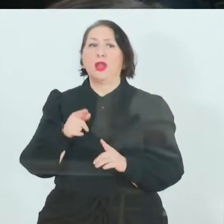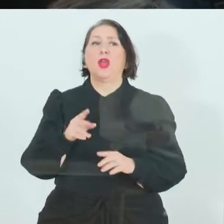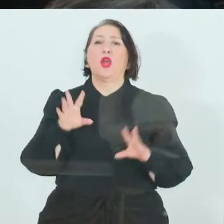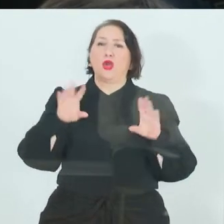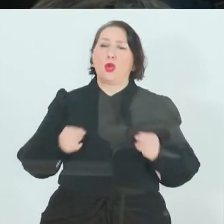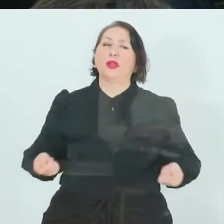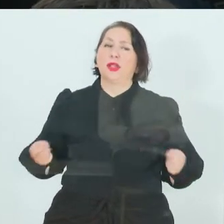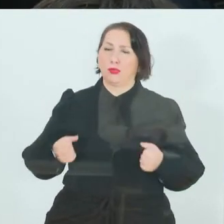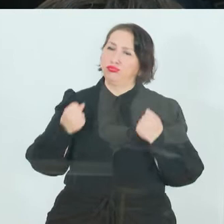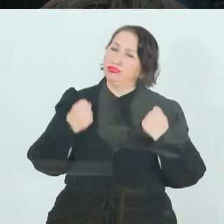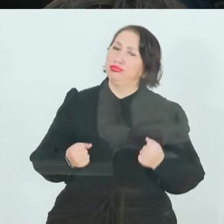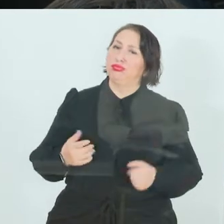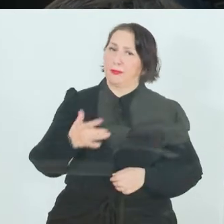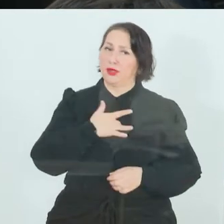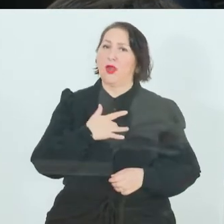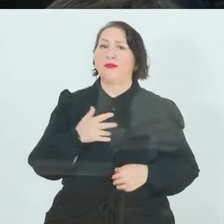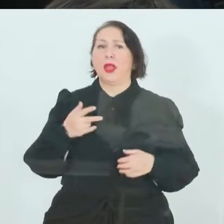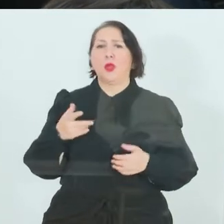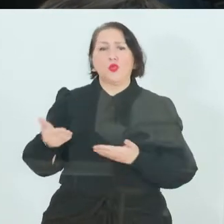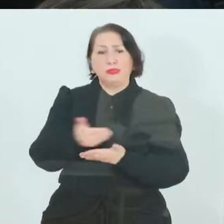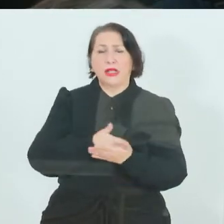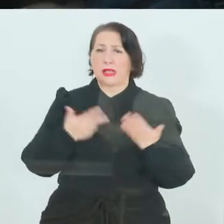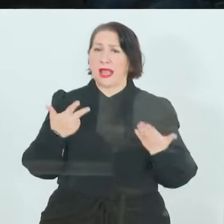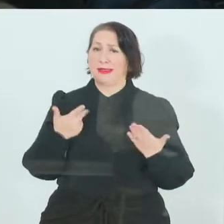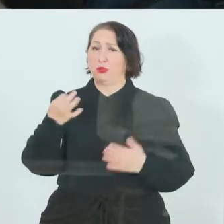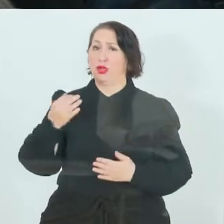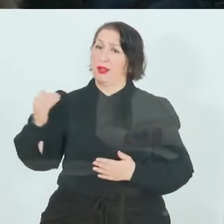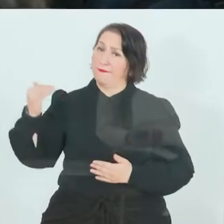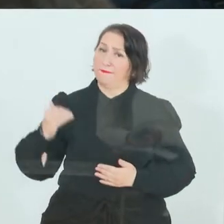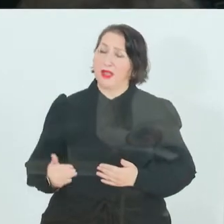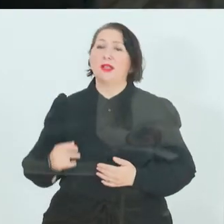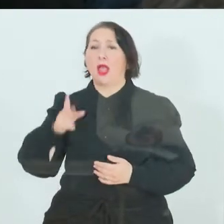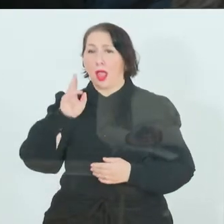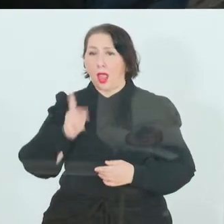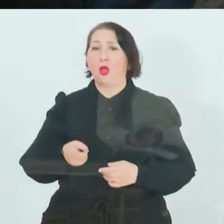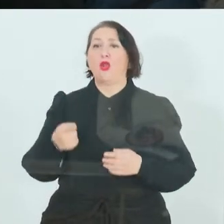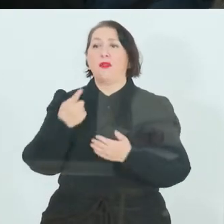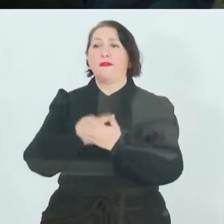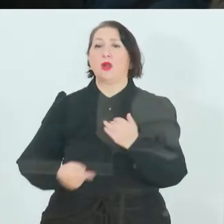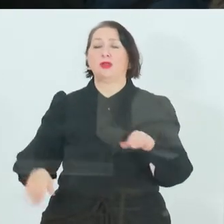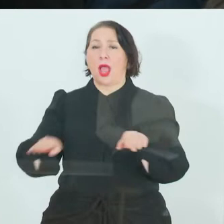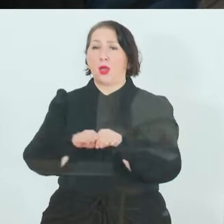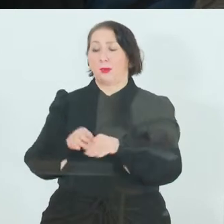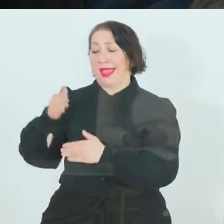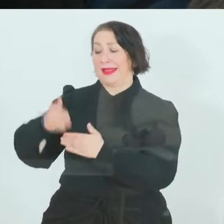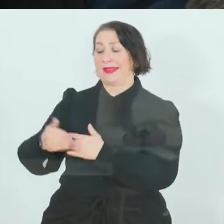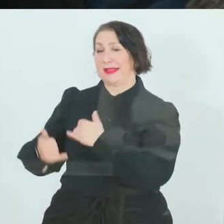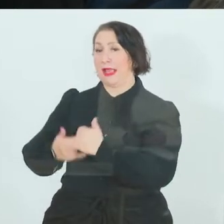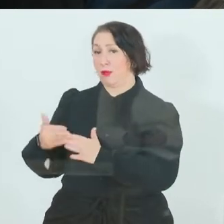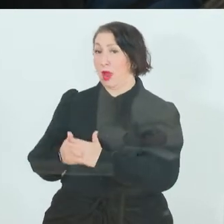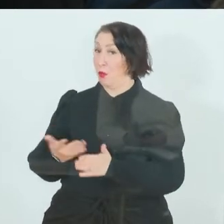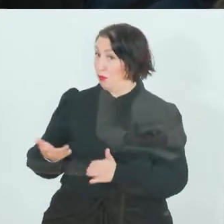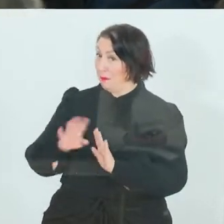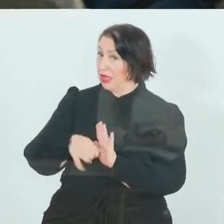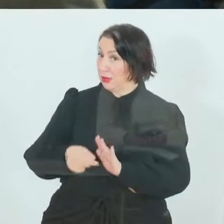Lockdown betroffen, Umsatzeinbußen bis zu 80 Prozent und fordern einen Verlustausgleich mit Ende des Jahres. Wird es solche Maßnahmen